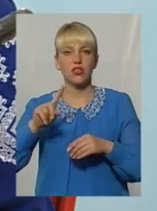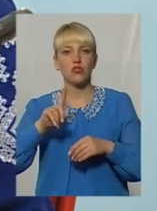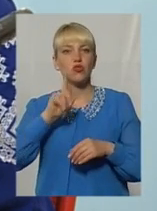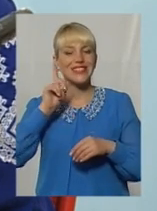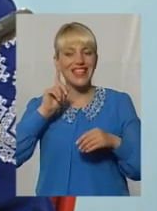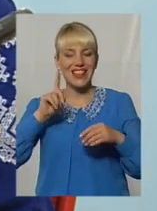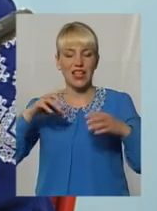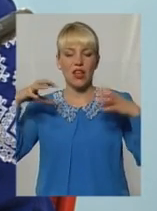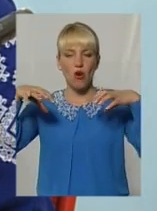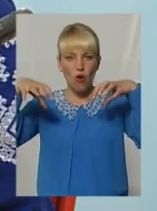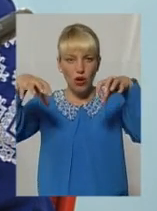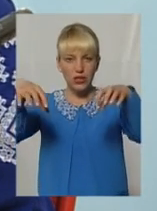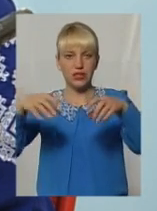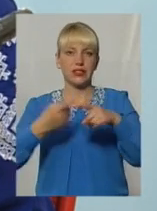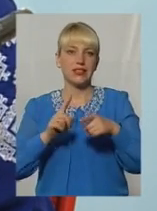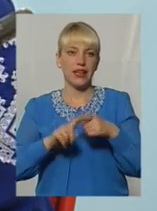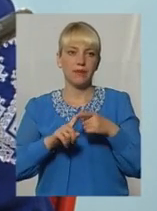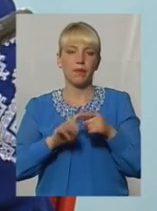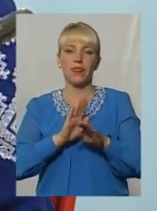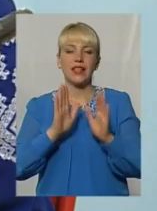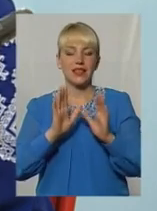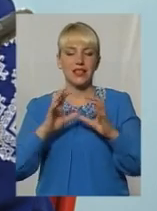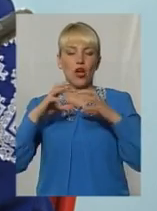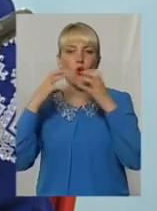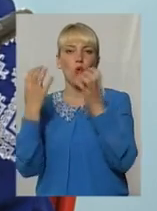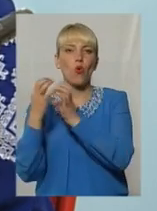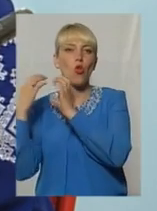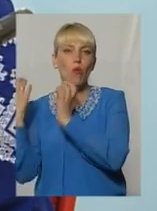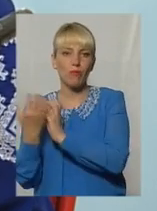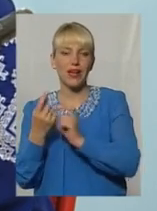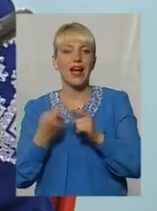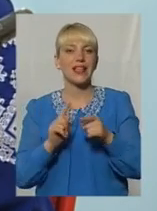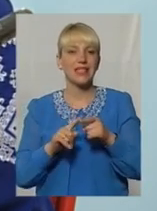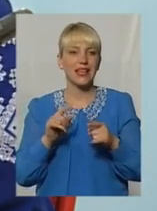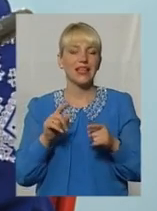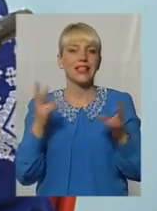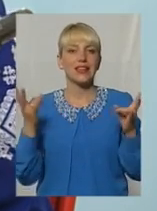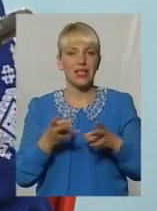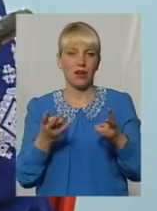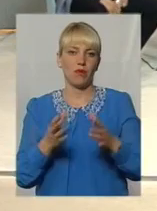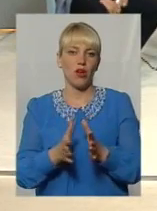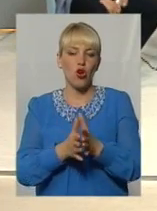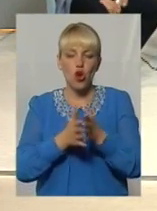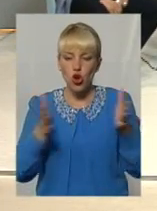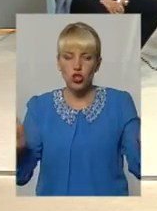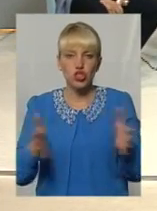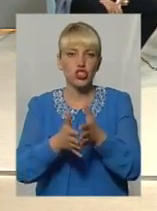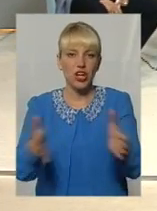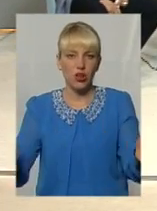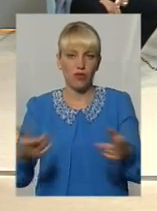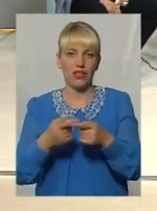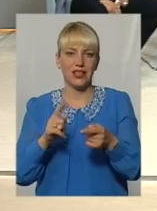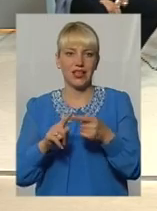вертикальне озеленення – це не тільки клумби. Мені здається, що треба розширювати і дійсно, щоб це